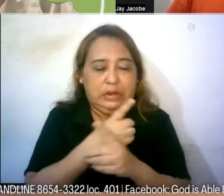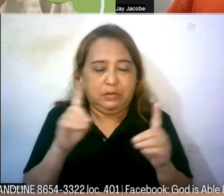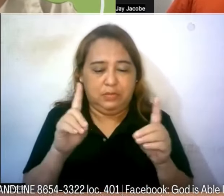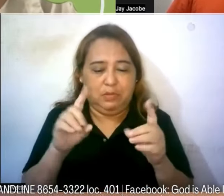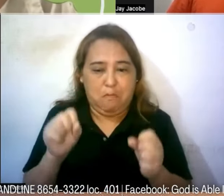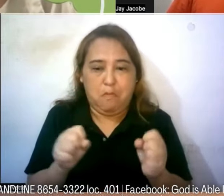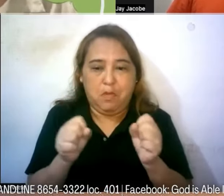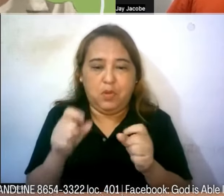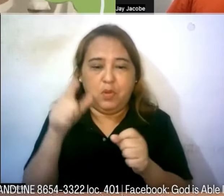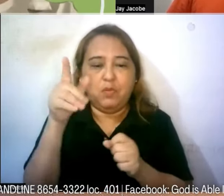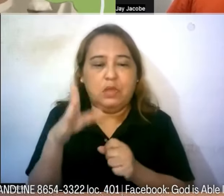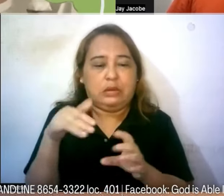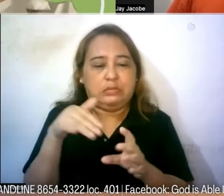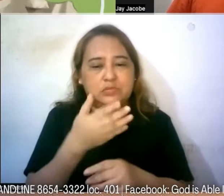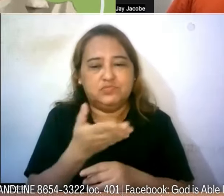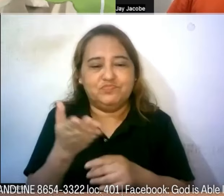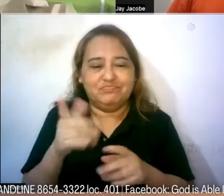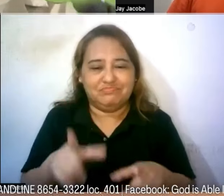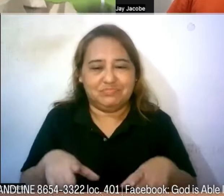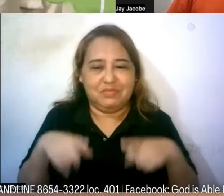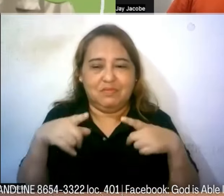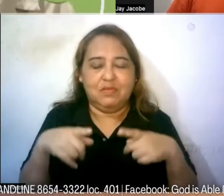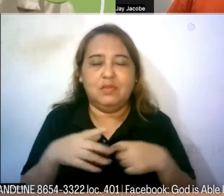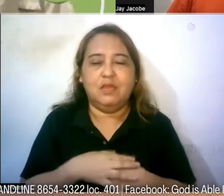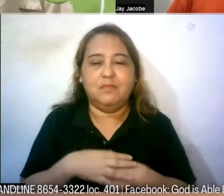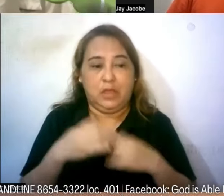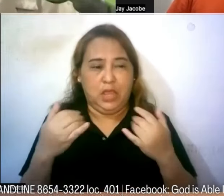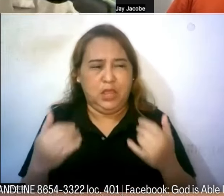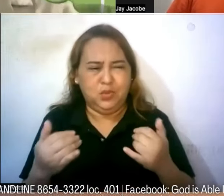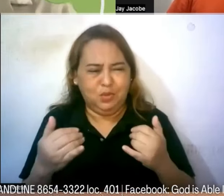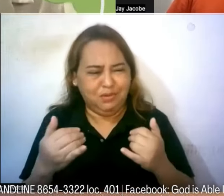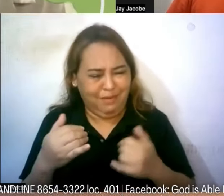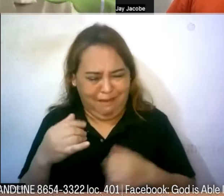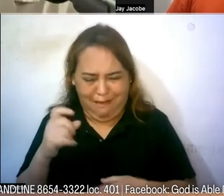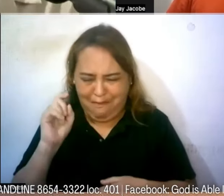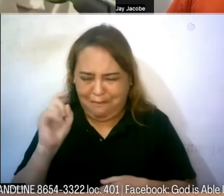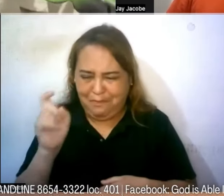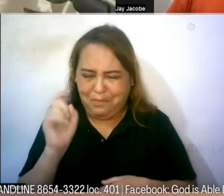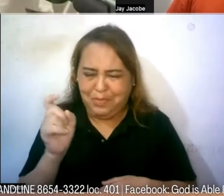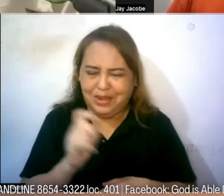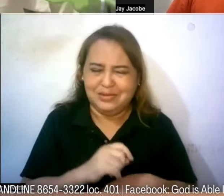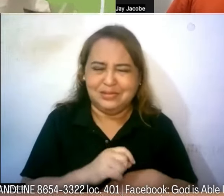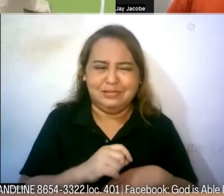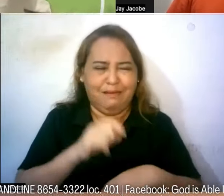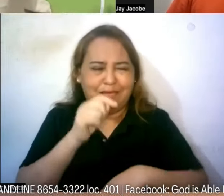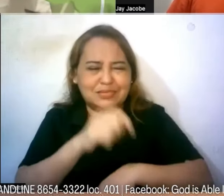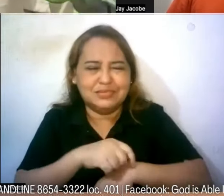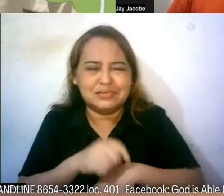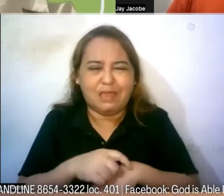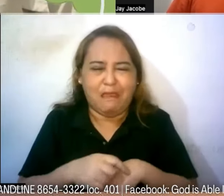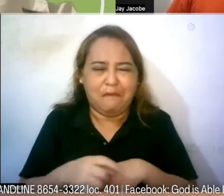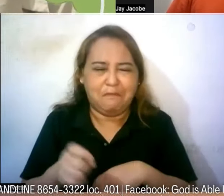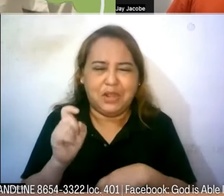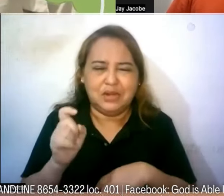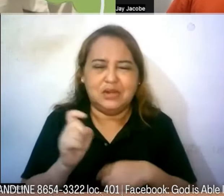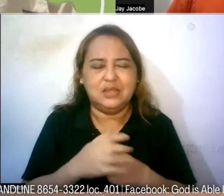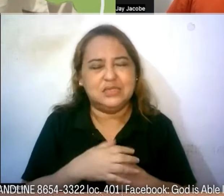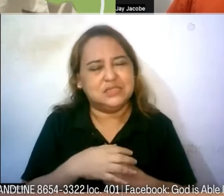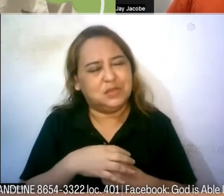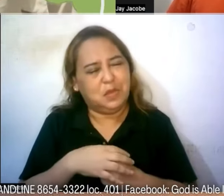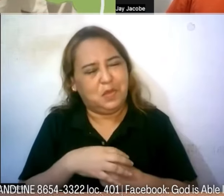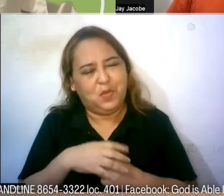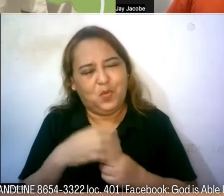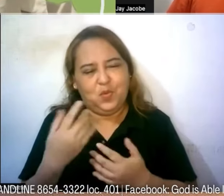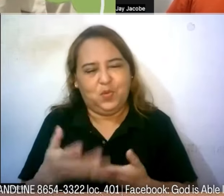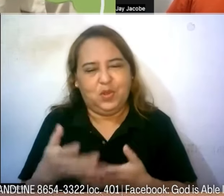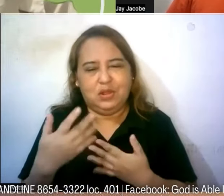sa kanyang buhay Pastor Jay we are winding up bilis ng oras kasi sobrang ganda ng kwentuhan sobrang yaman ng patutuo mo sana nga